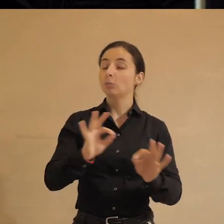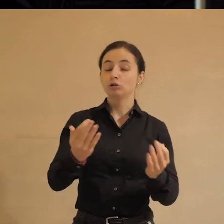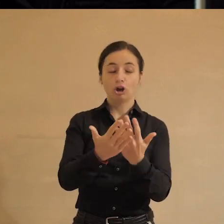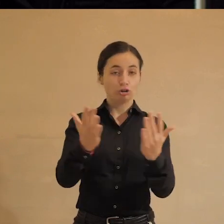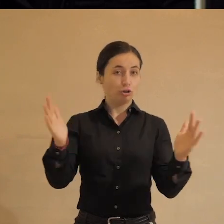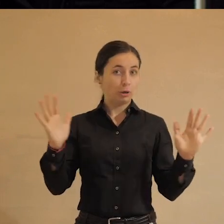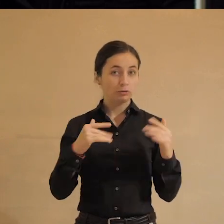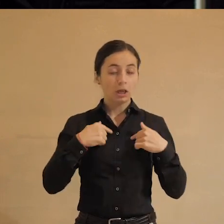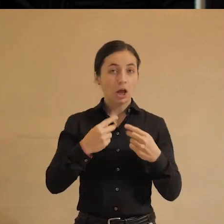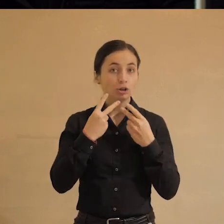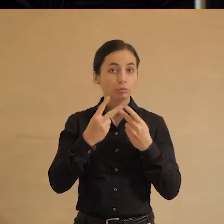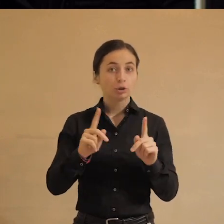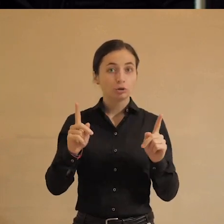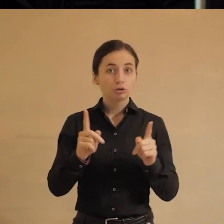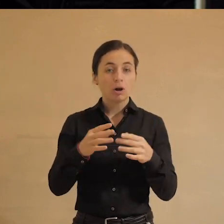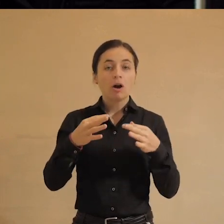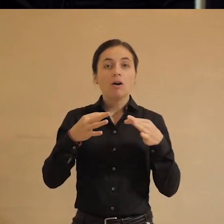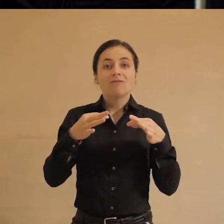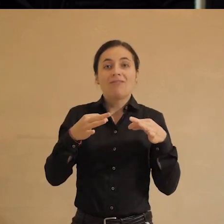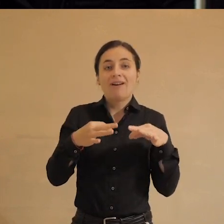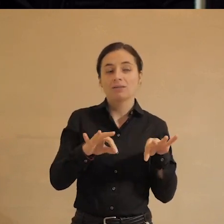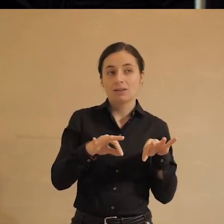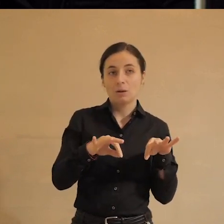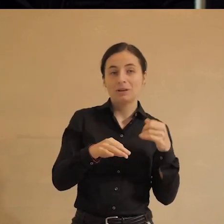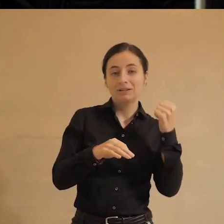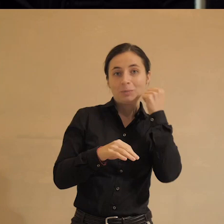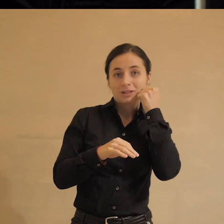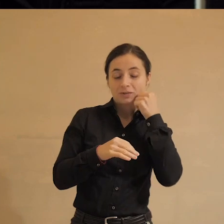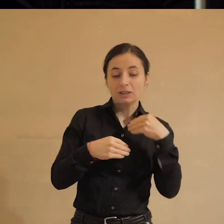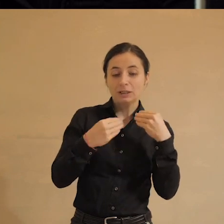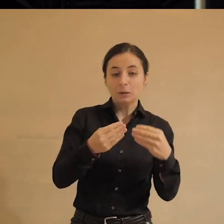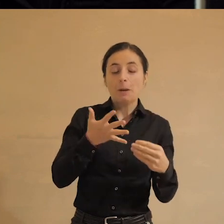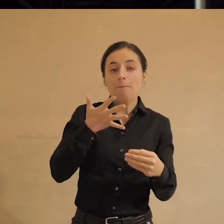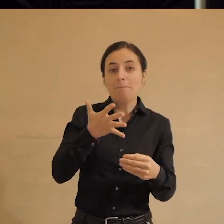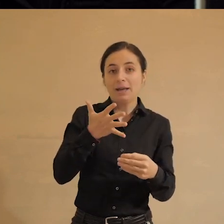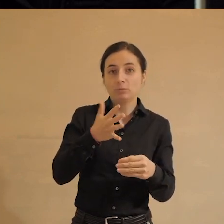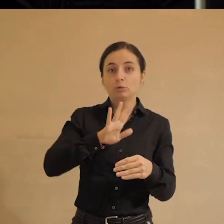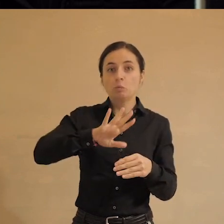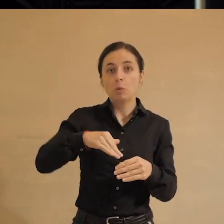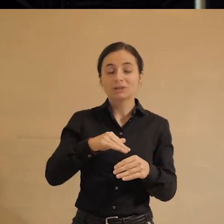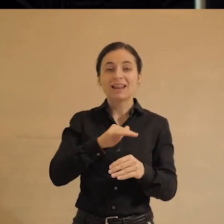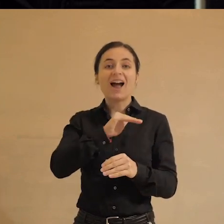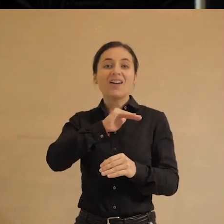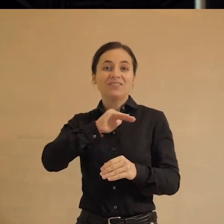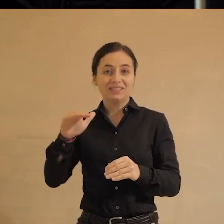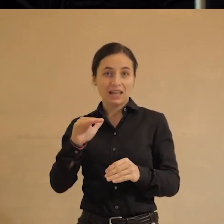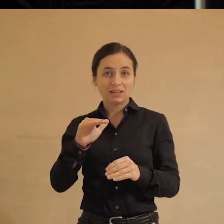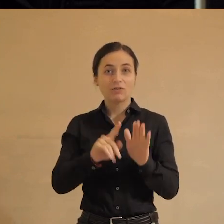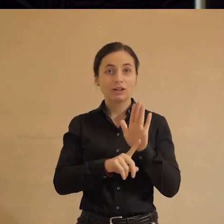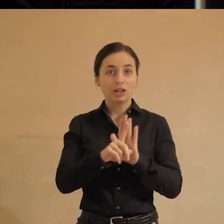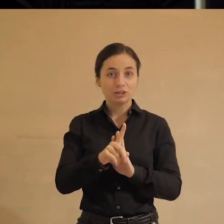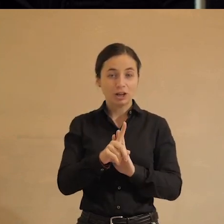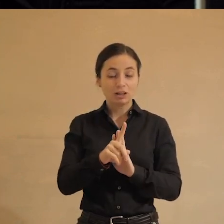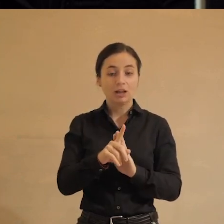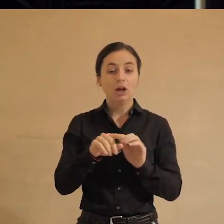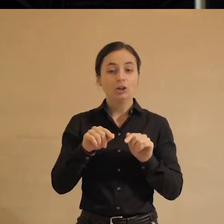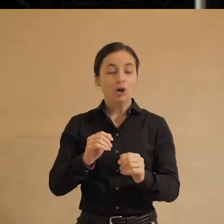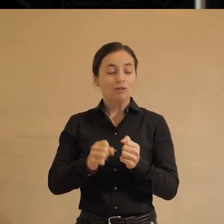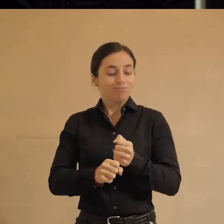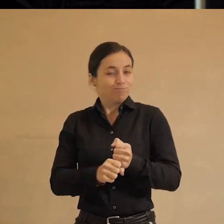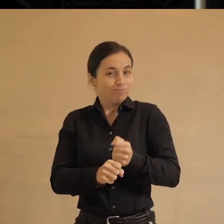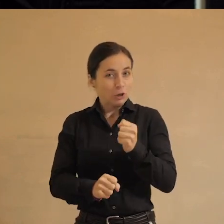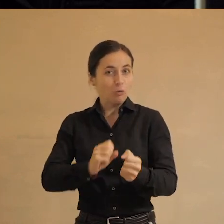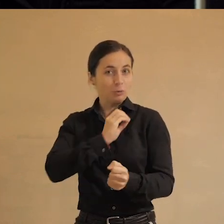Я смотрю, что в расслабленной Москве принято давать пять минут после официального начала, чтобы публика собралась, но в суровом